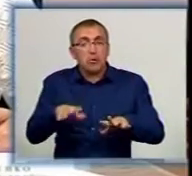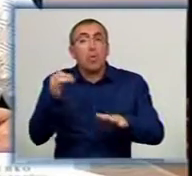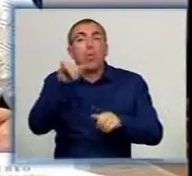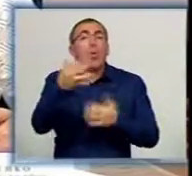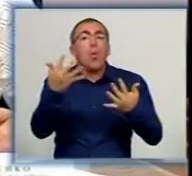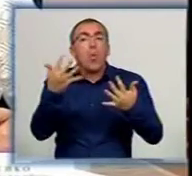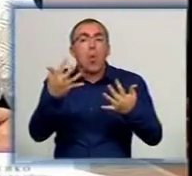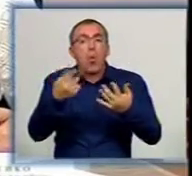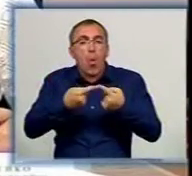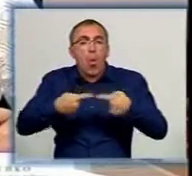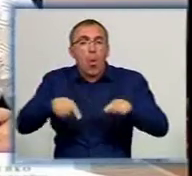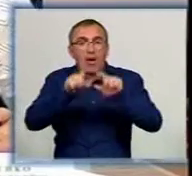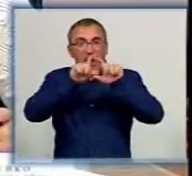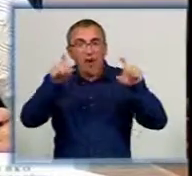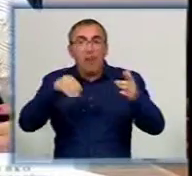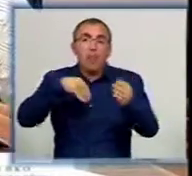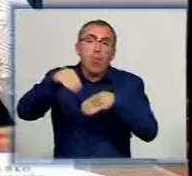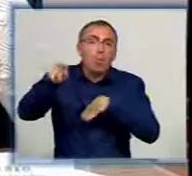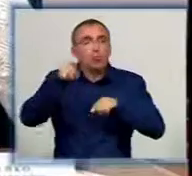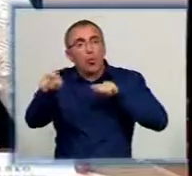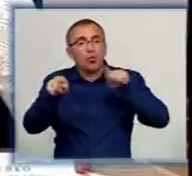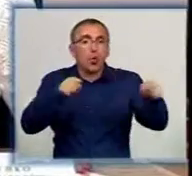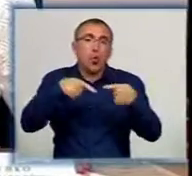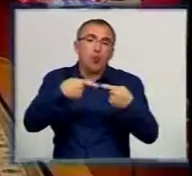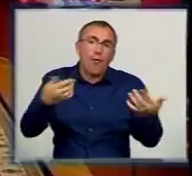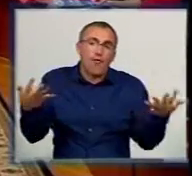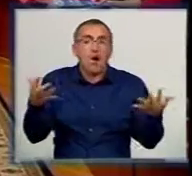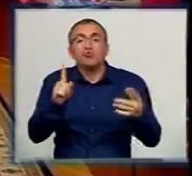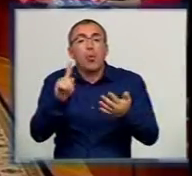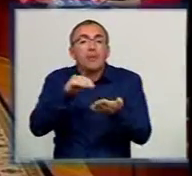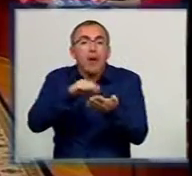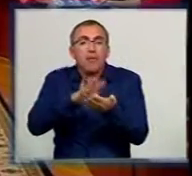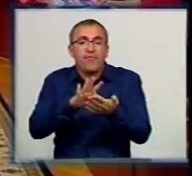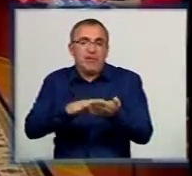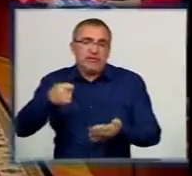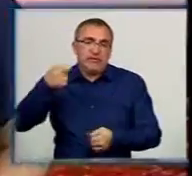організації покупати той чи інший товар, чи то, що написано в заявці.